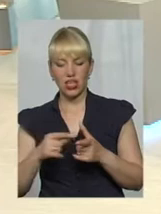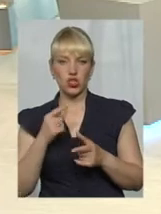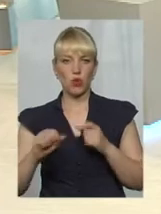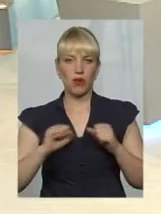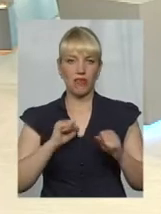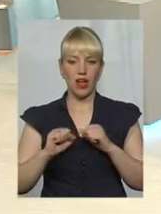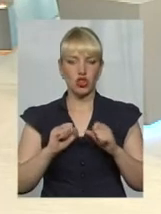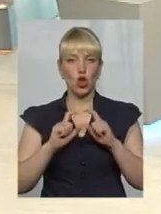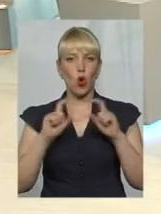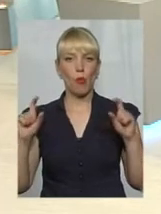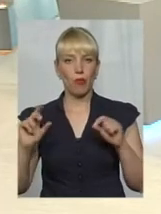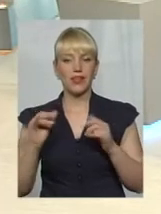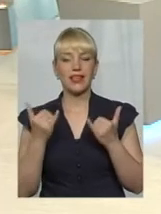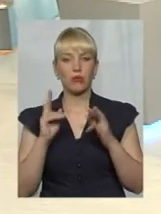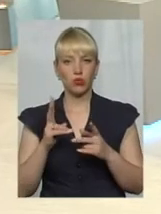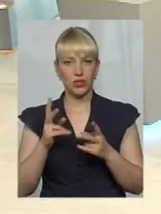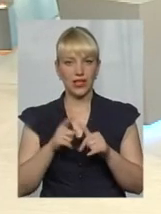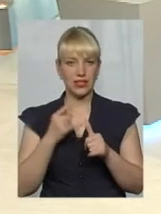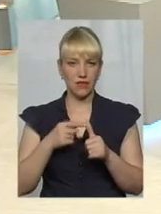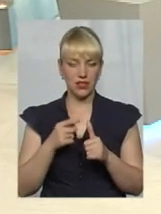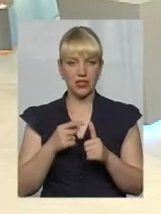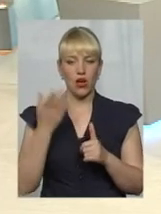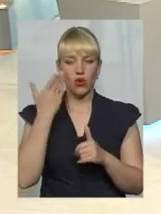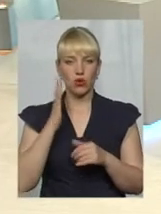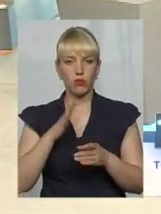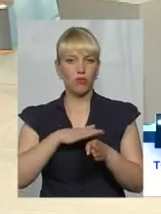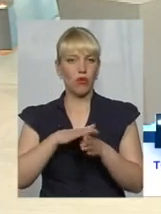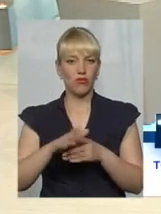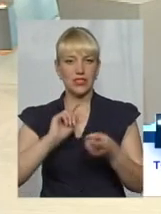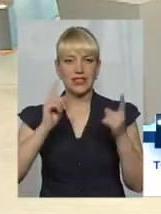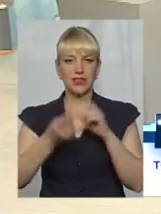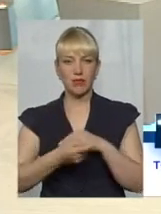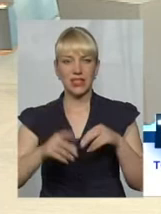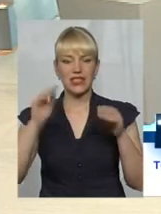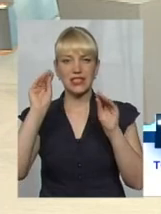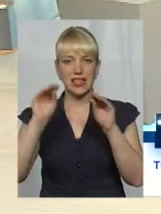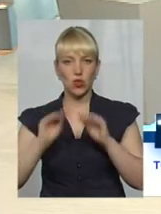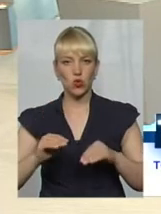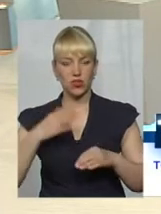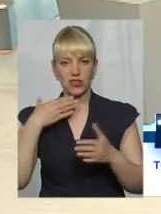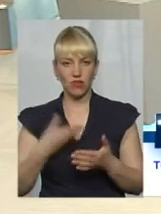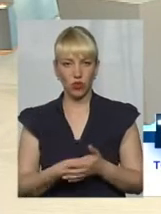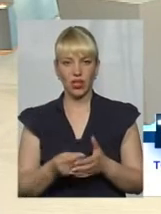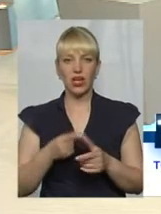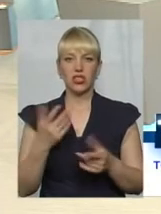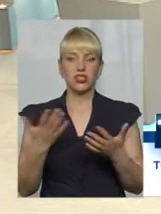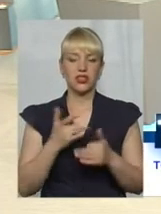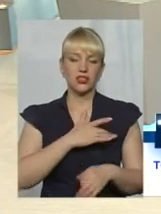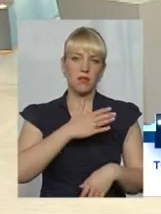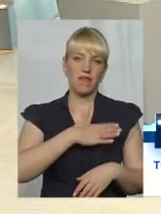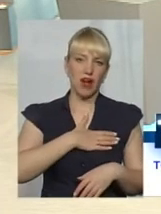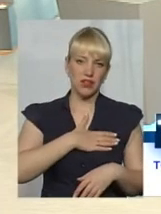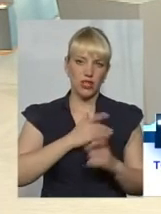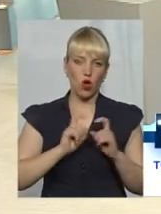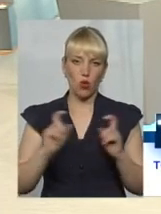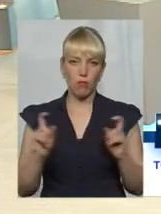вони будуть називатися, коли внесуть певні вже повністю зміни в статути свої, чи якісь приватні компанії